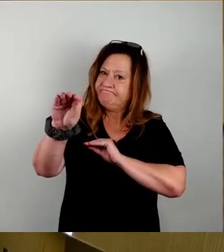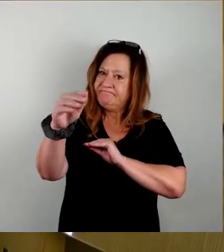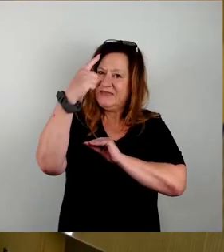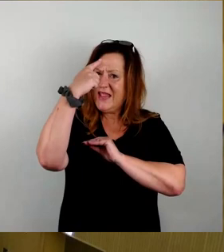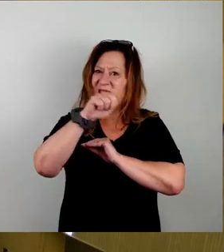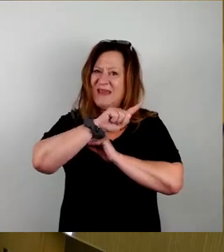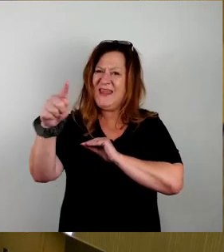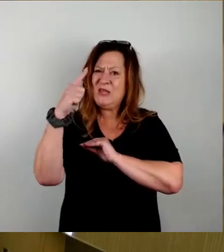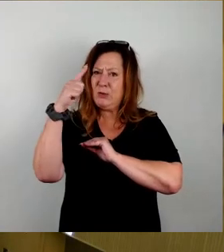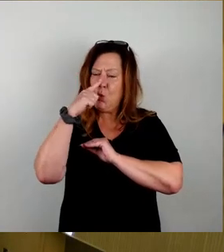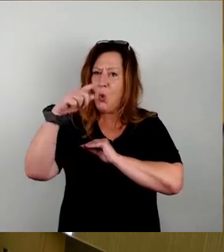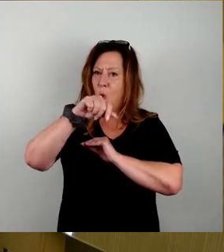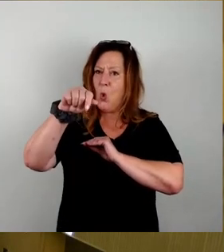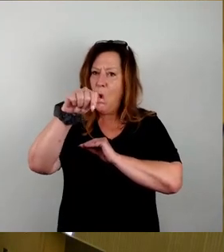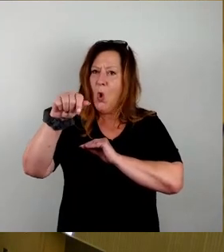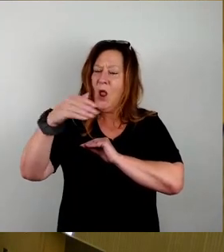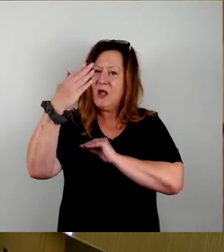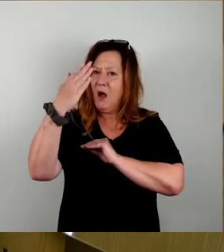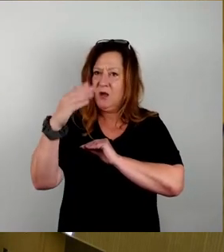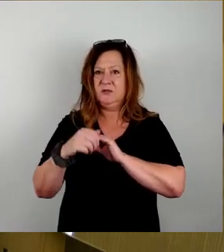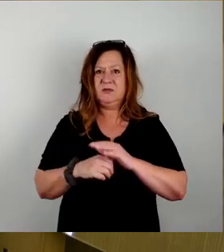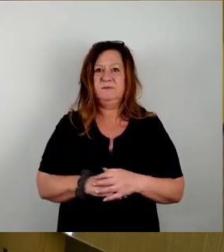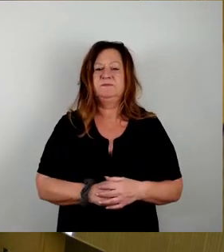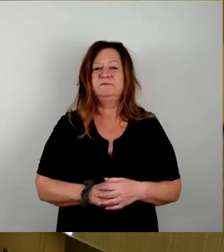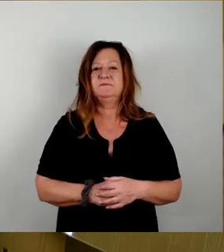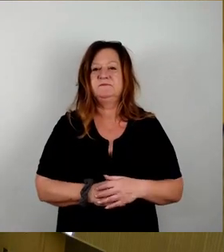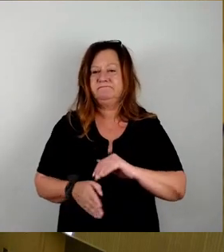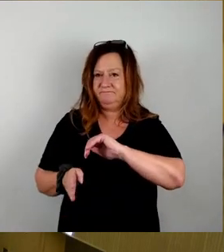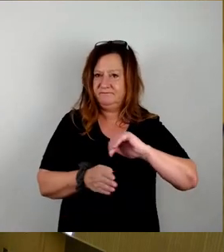Als nächster Redner für die CDU-Fraktion Herr Dr. Brauns.